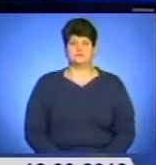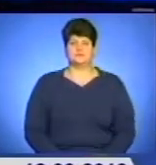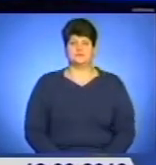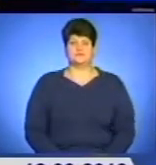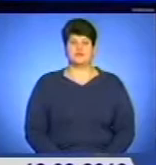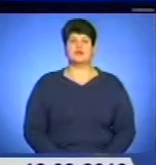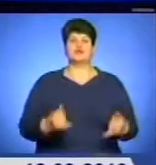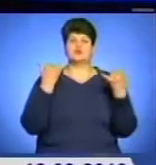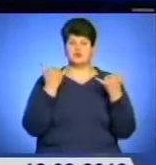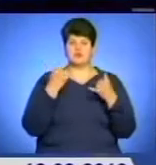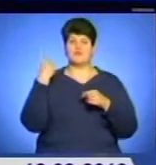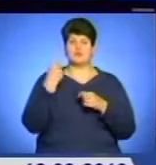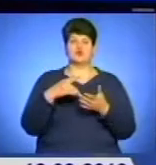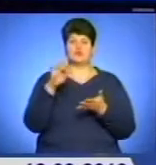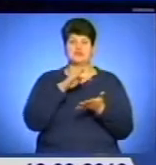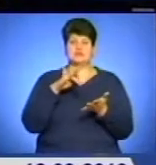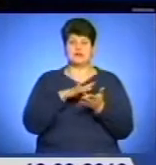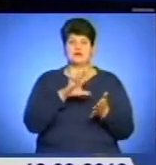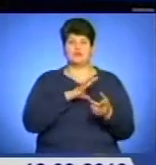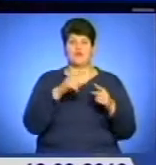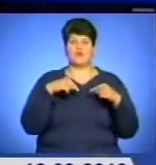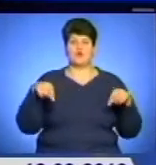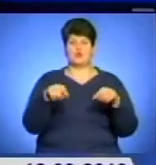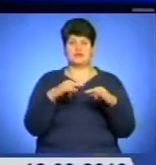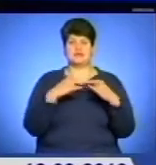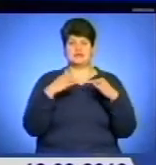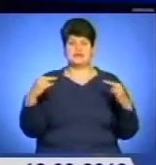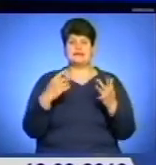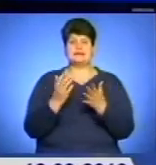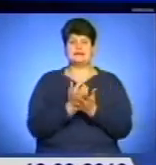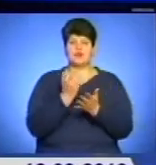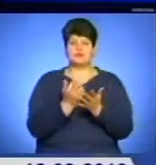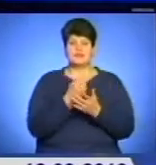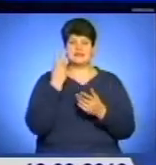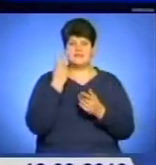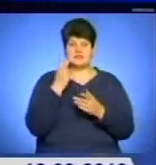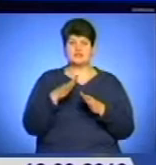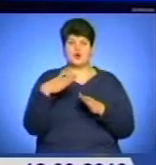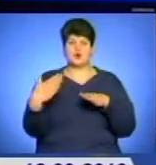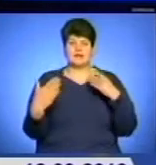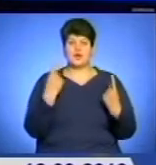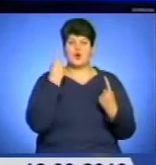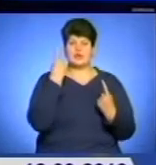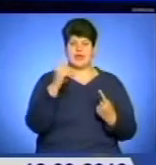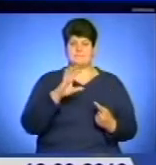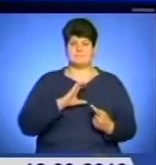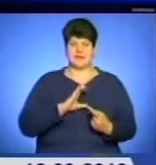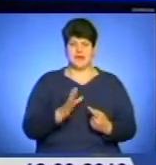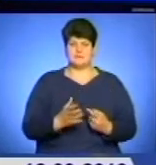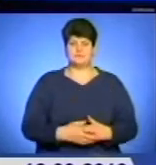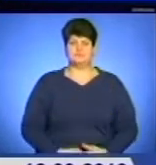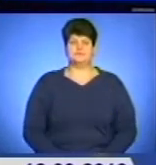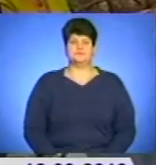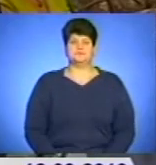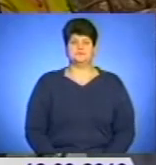Сьогодні в обласному центрі відбувся круглий стіл, заробітчанство дві сторони однієї медалі. Подробиці у сюжеті Анжели Шове.